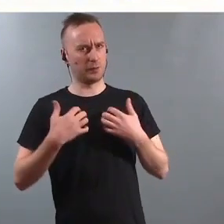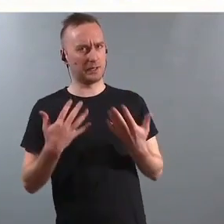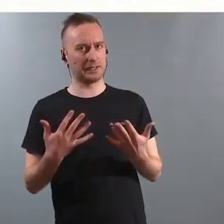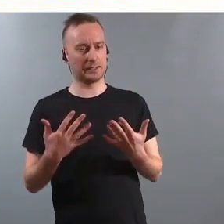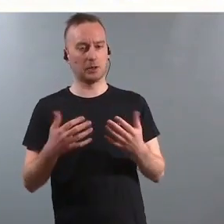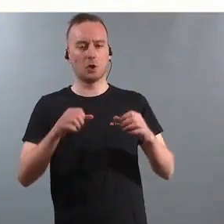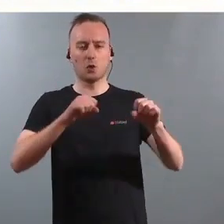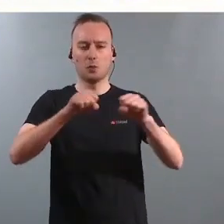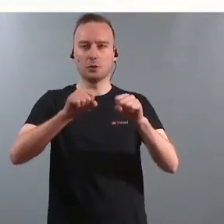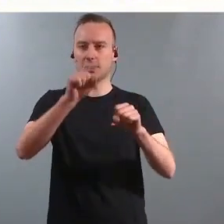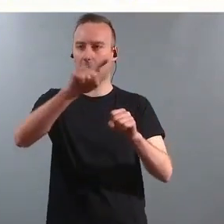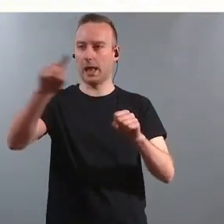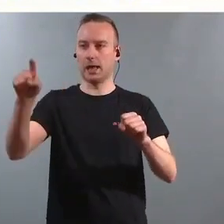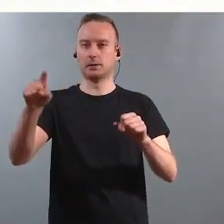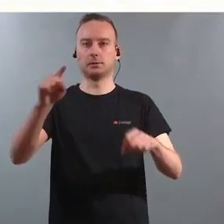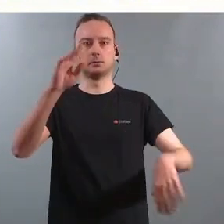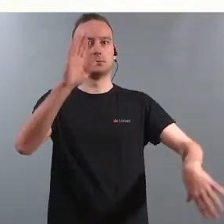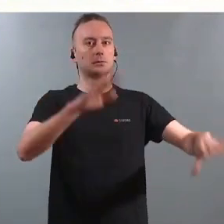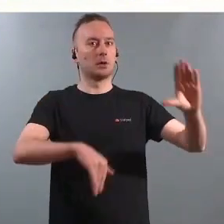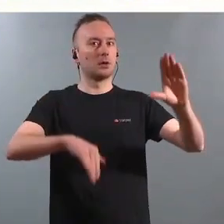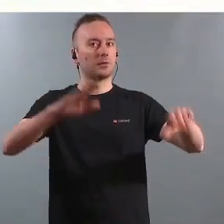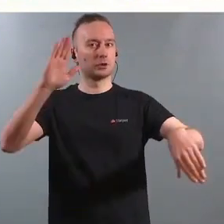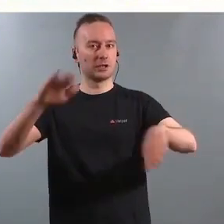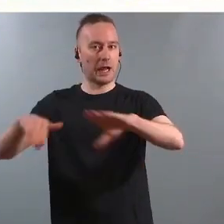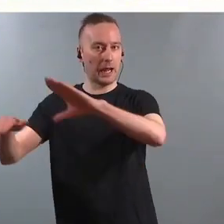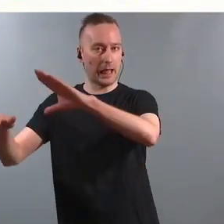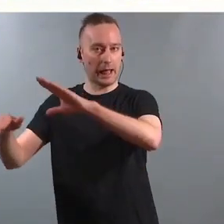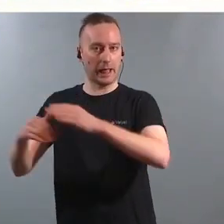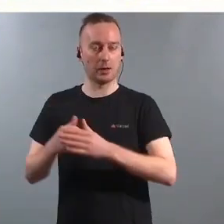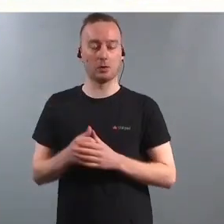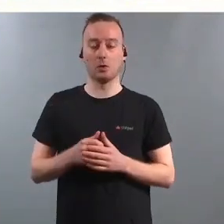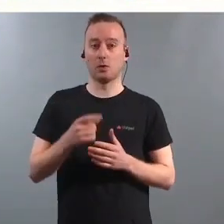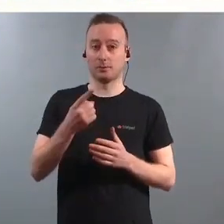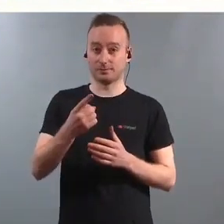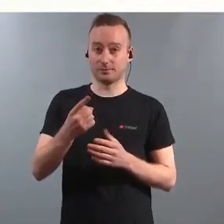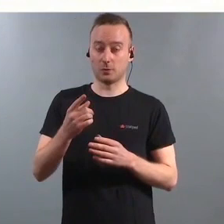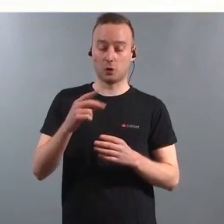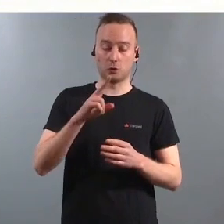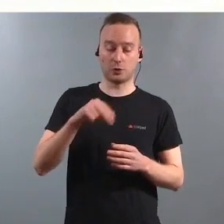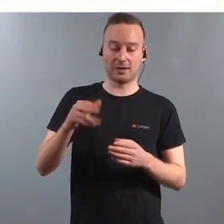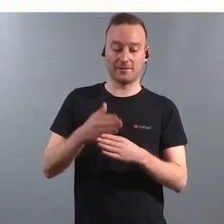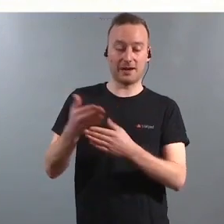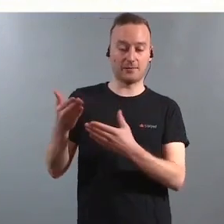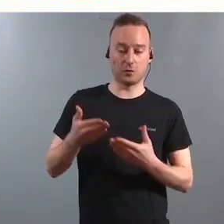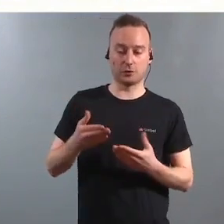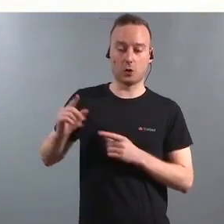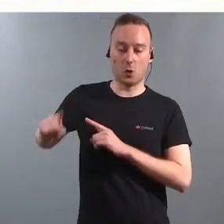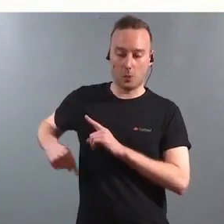forskjellene mellom kommunene, og dette er en tilbakemelding som Norge gjentatte ganger har fått.